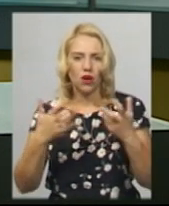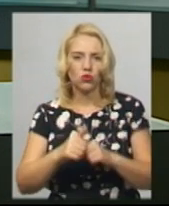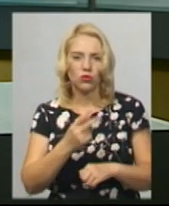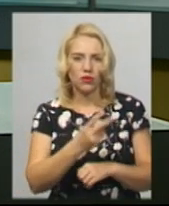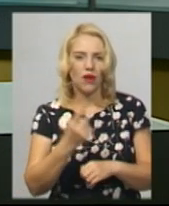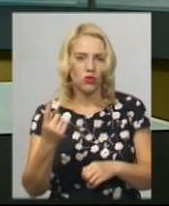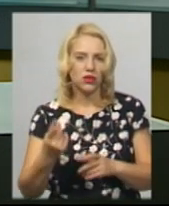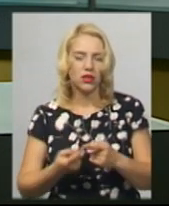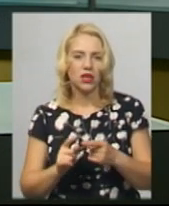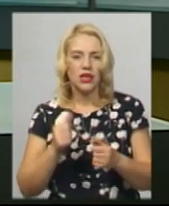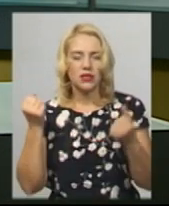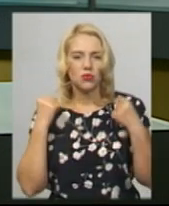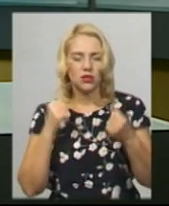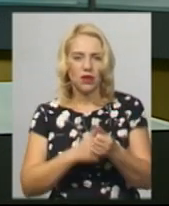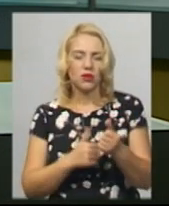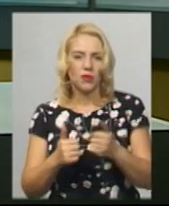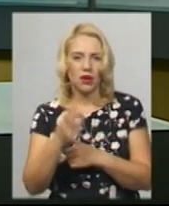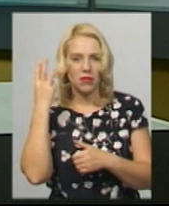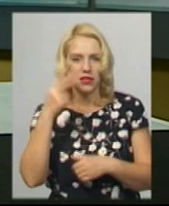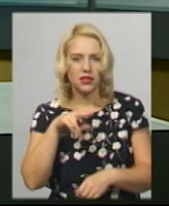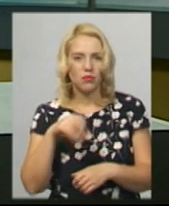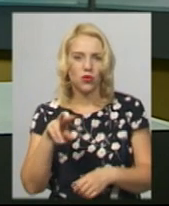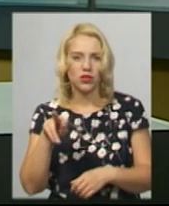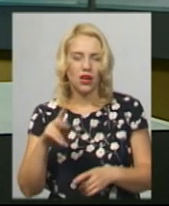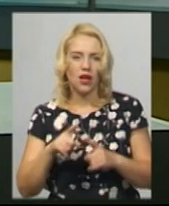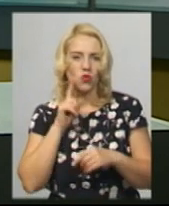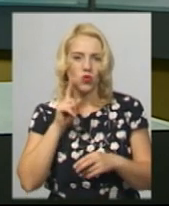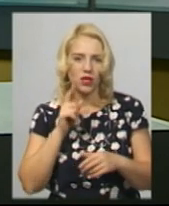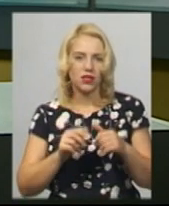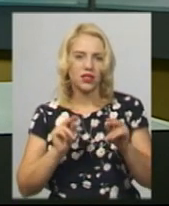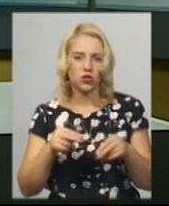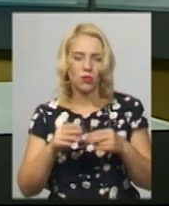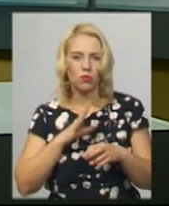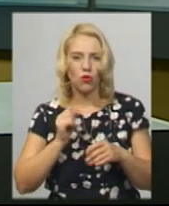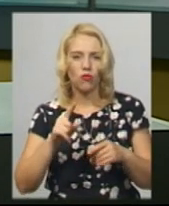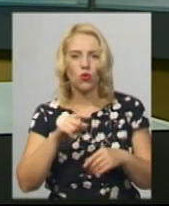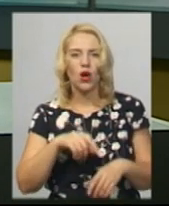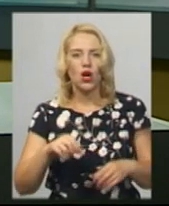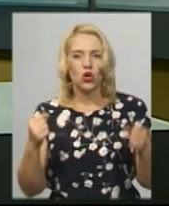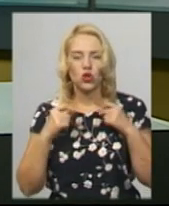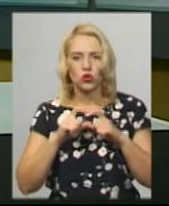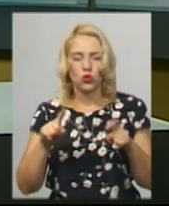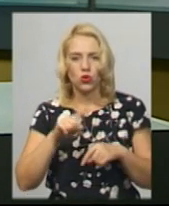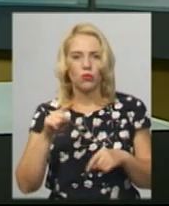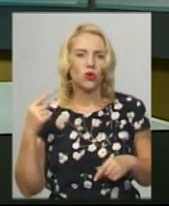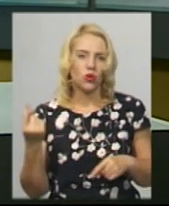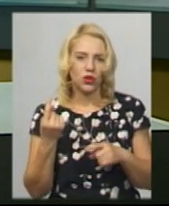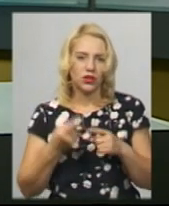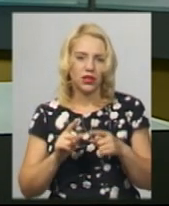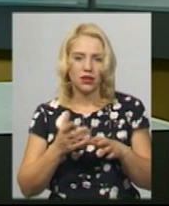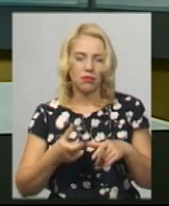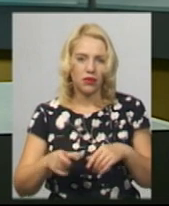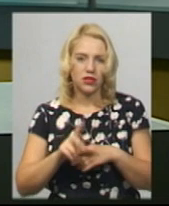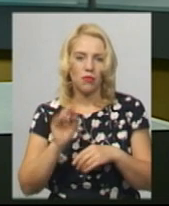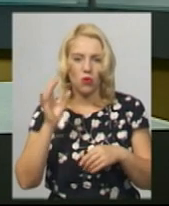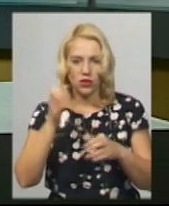спортсмени обіграли Хмельницьке поділля. Фінал юнацького чемпіонату відбувся у ДЮСШ номер один. Більше про футбольне змагання далі у